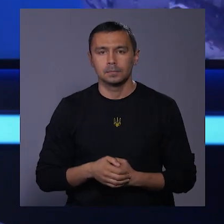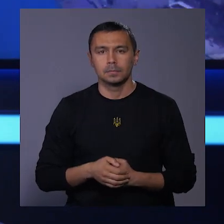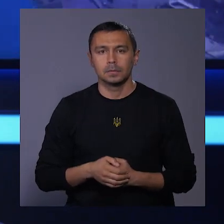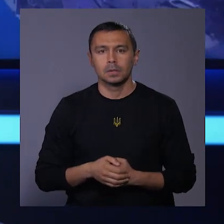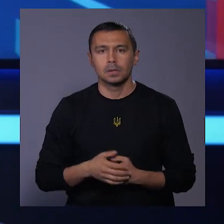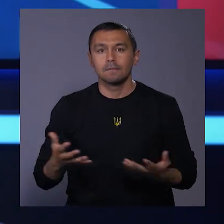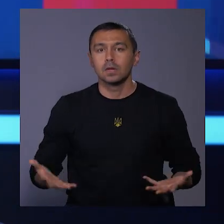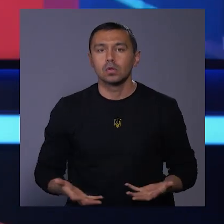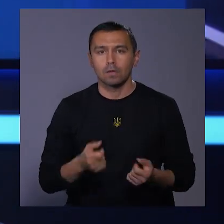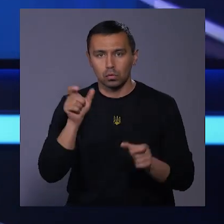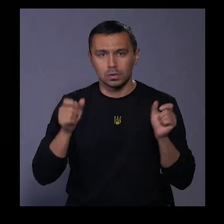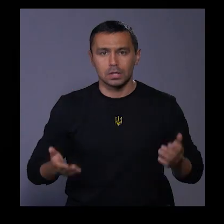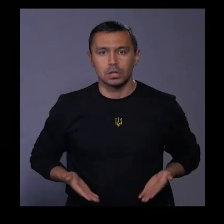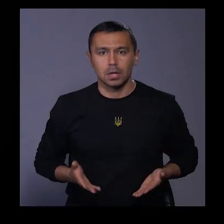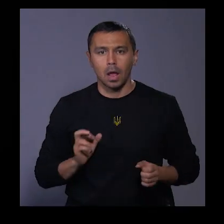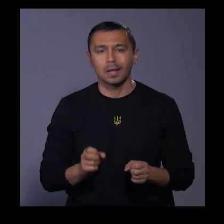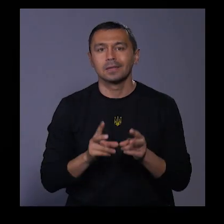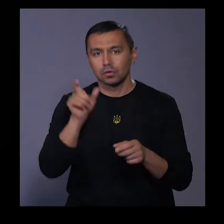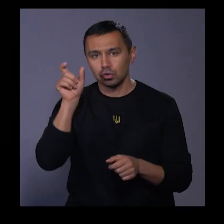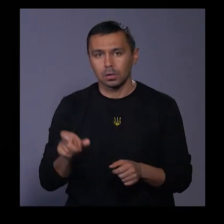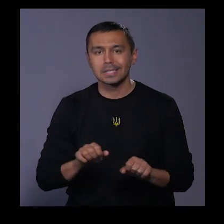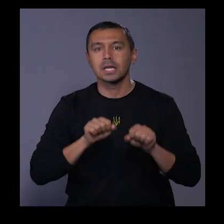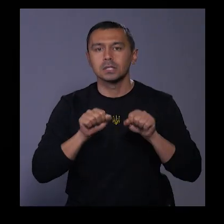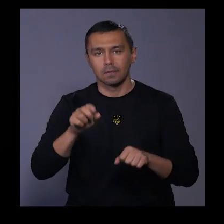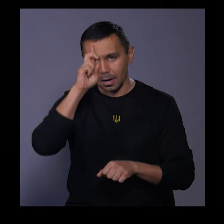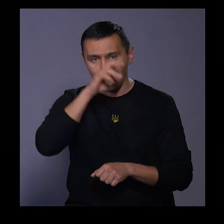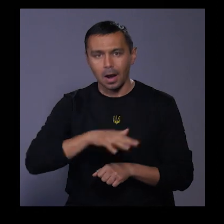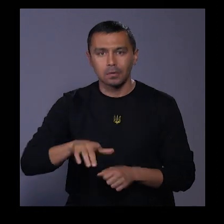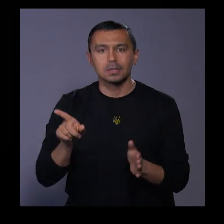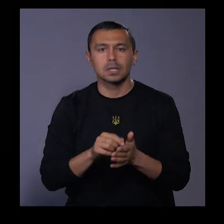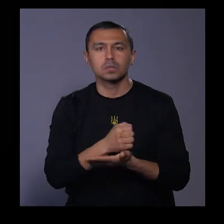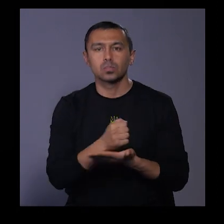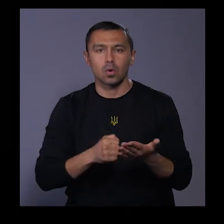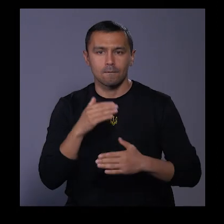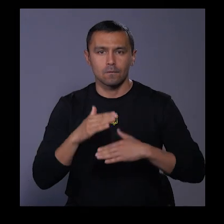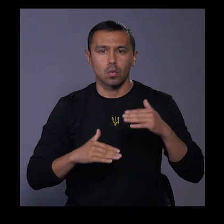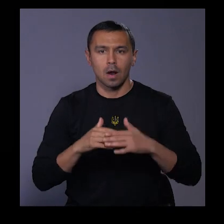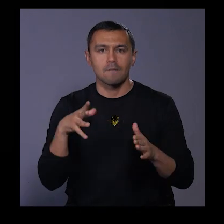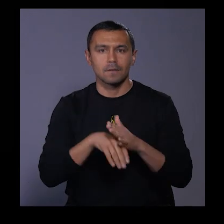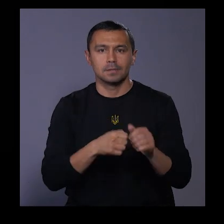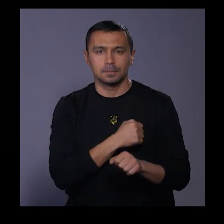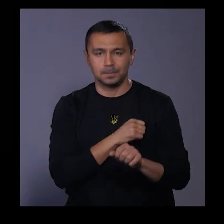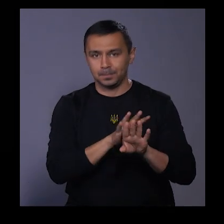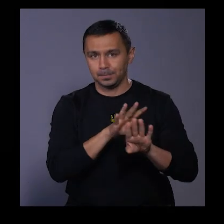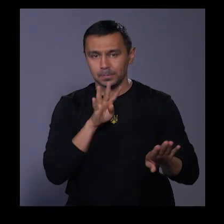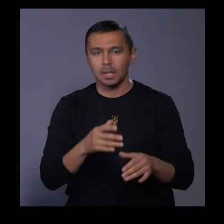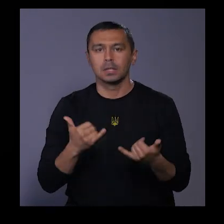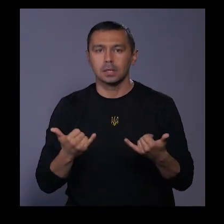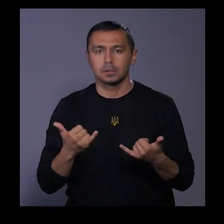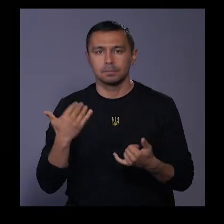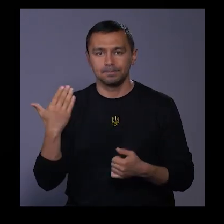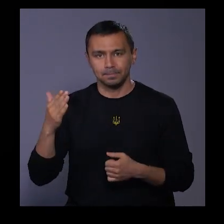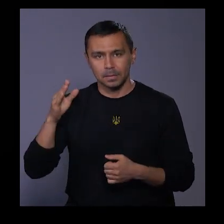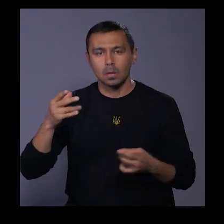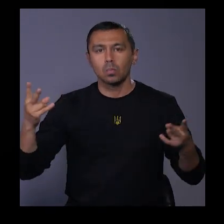Відрятував людське життя як надзвичайник і захищав країну зі зброєю у руках в лавах ЗСУ. Зараз Віктор